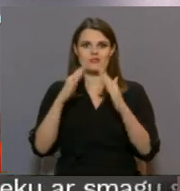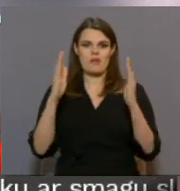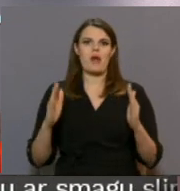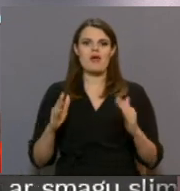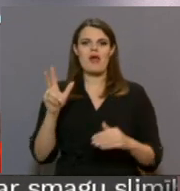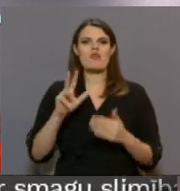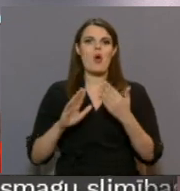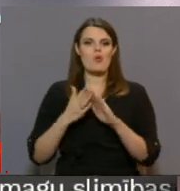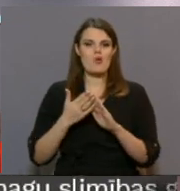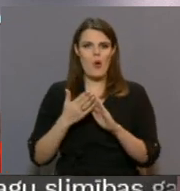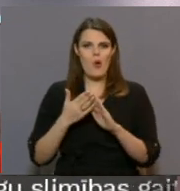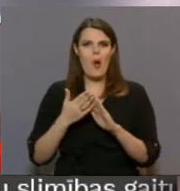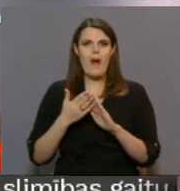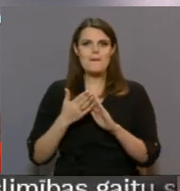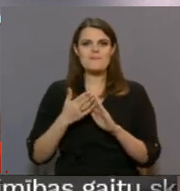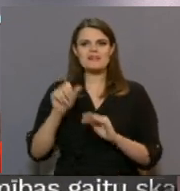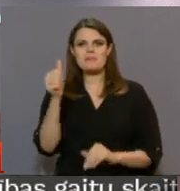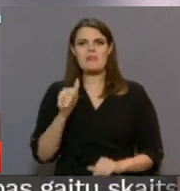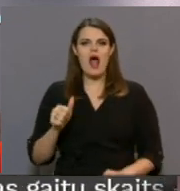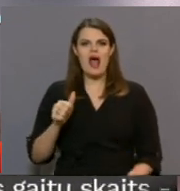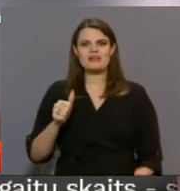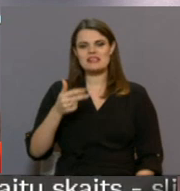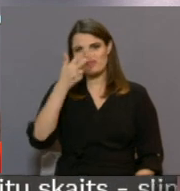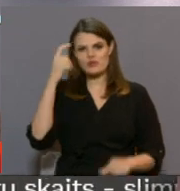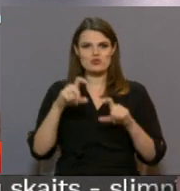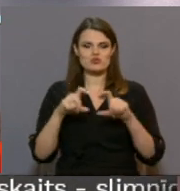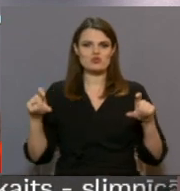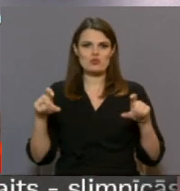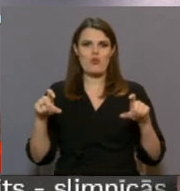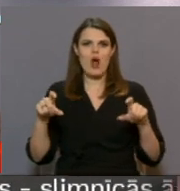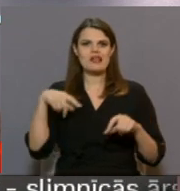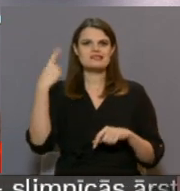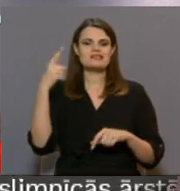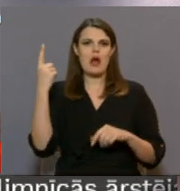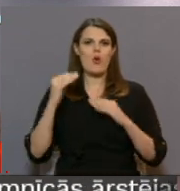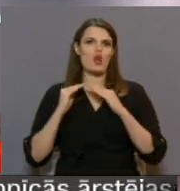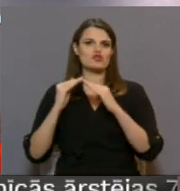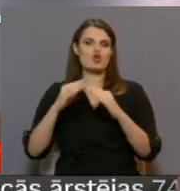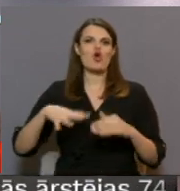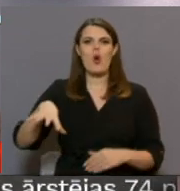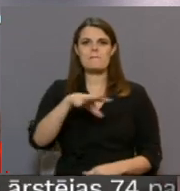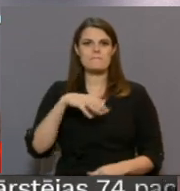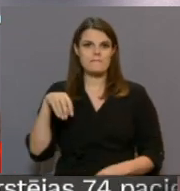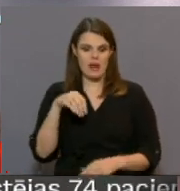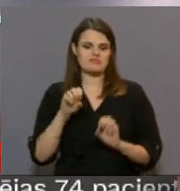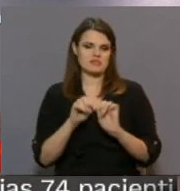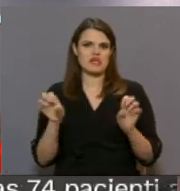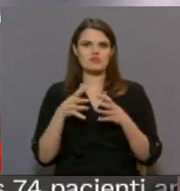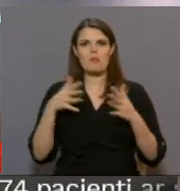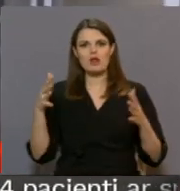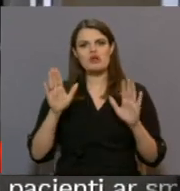vidusskolas saules skola ēku kompleks. Un par pilsētas attīstības plāniem plašāk LRT+.